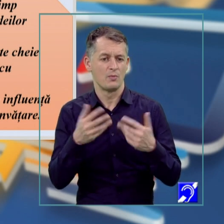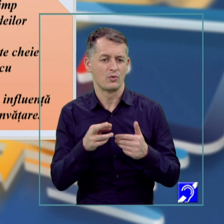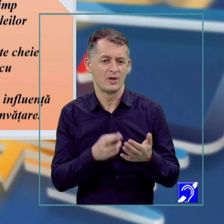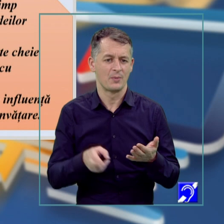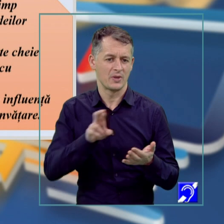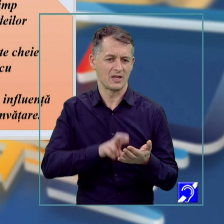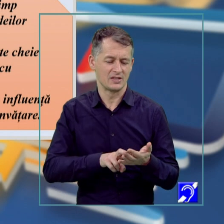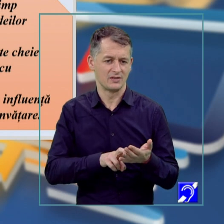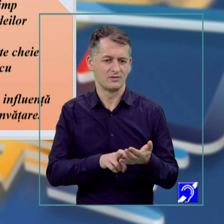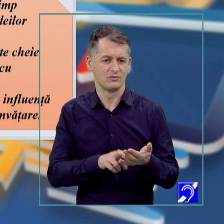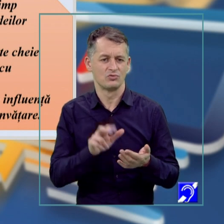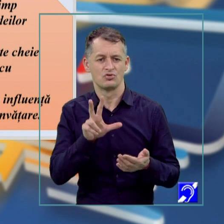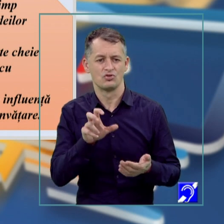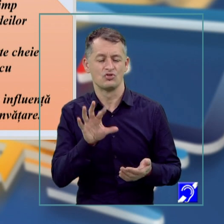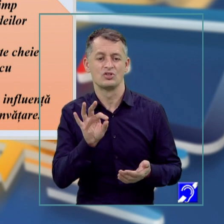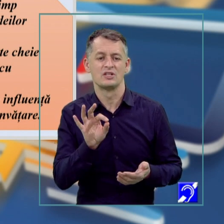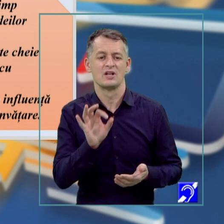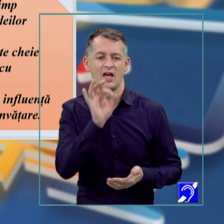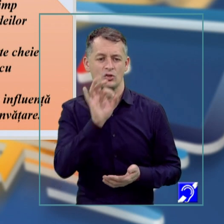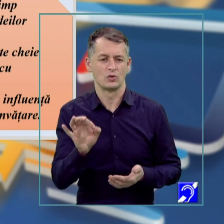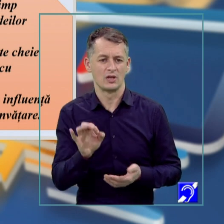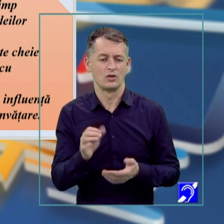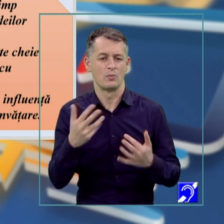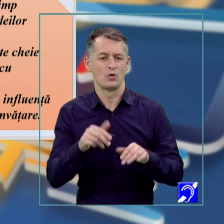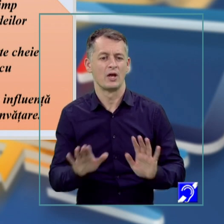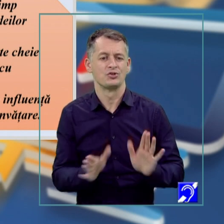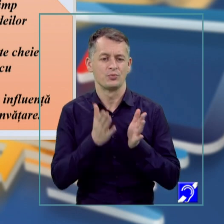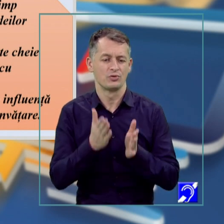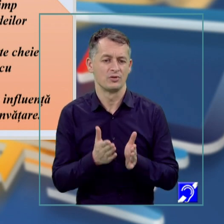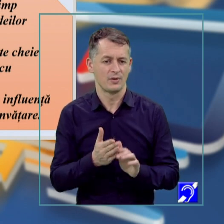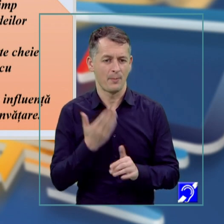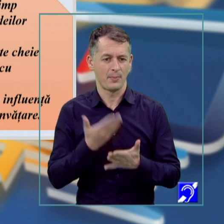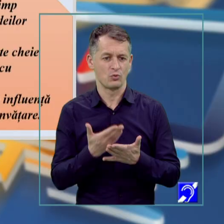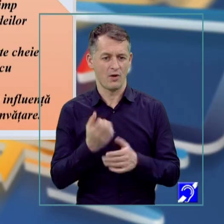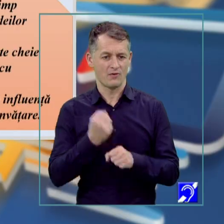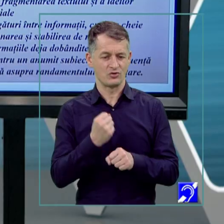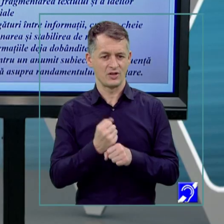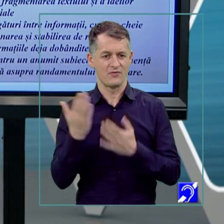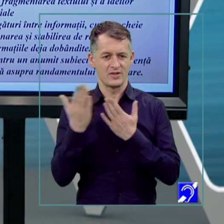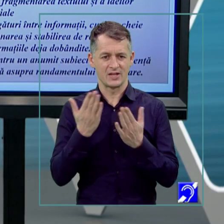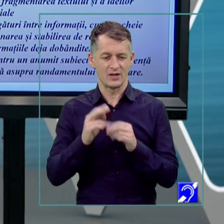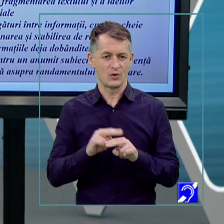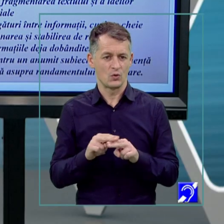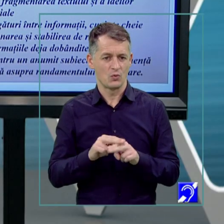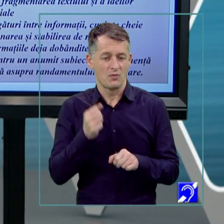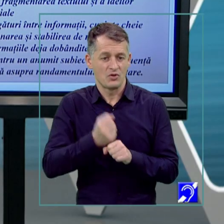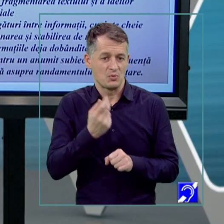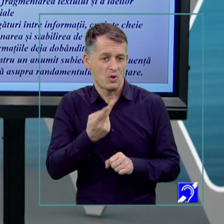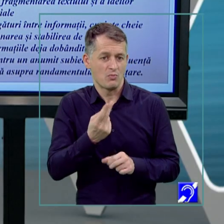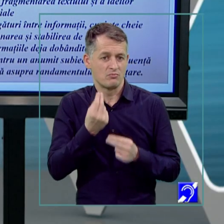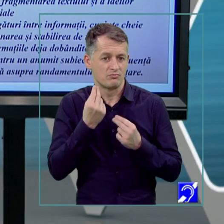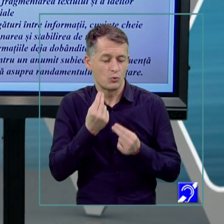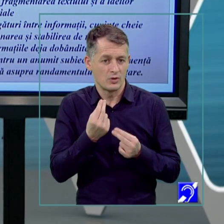cu 50% din numărul inițial realizat pentru a produce învățarea. Cum optimizăm memoria?